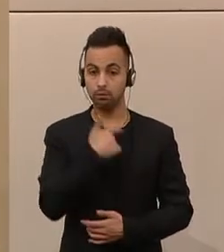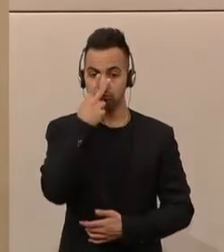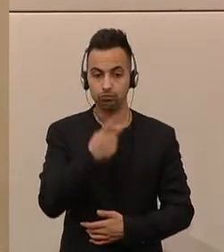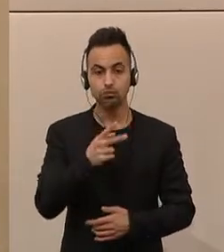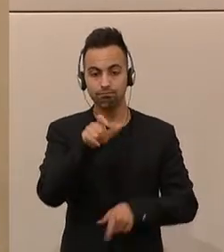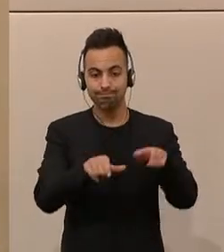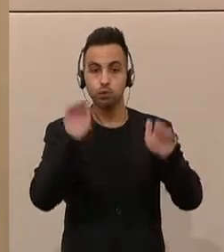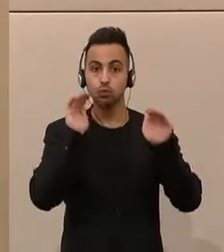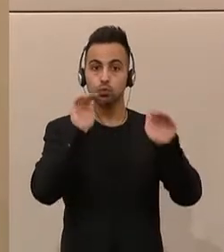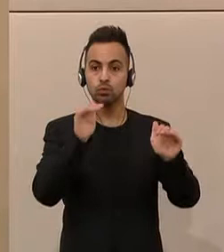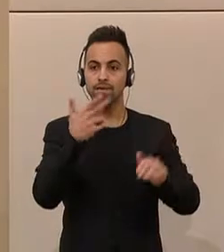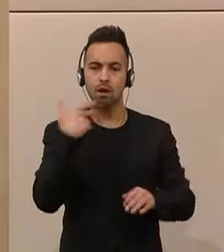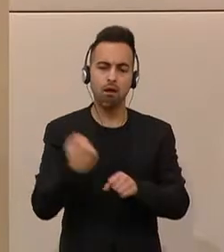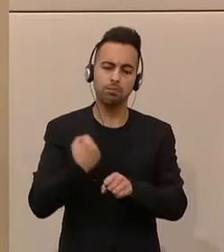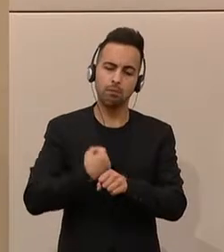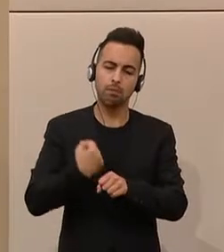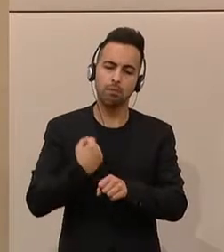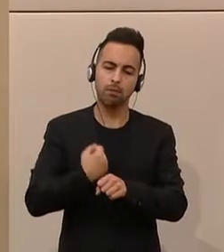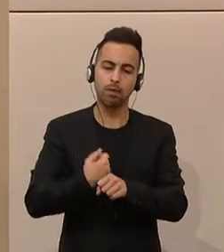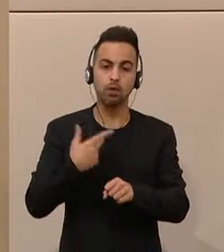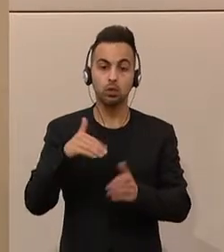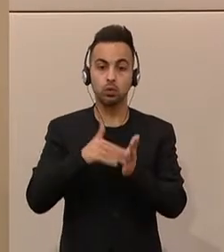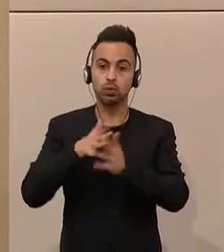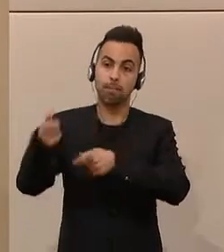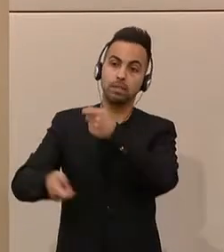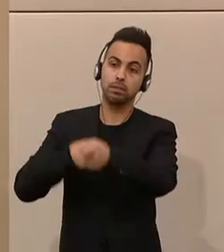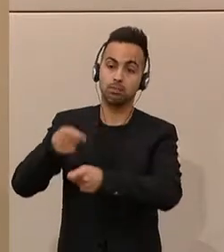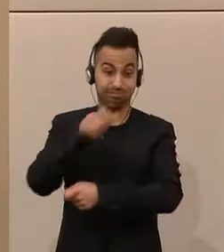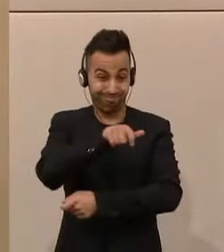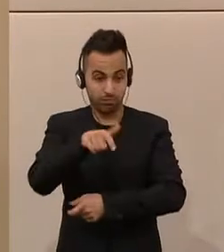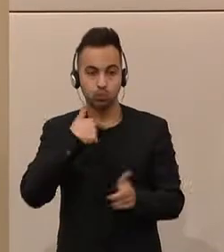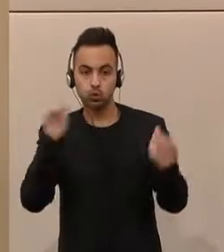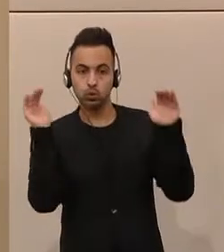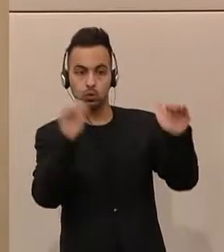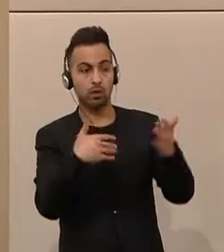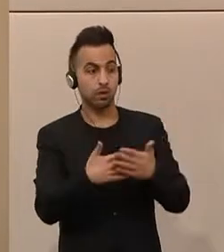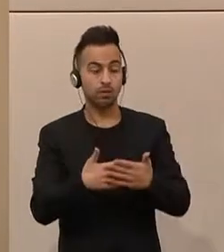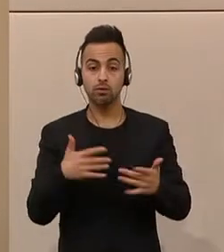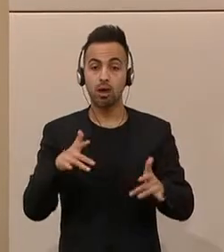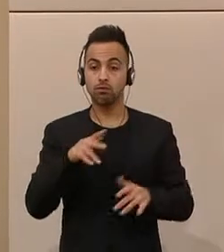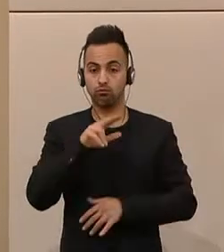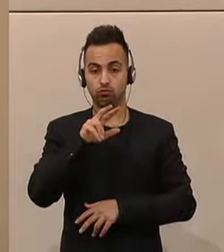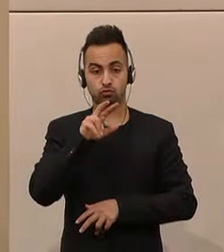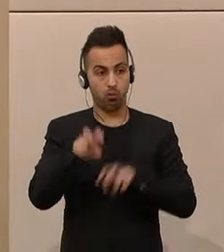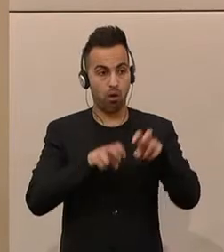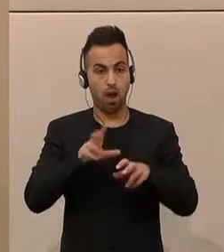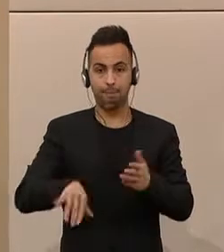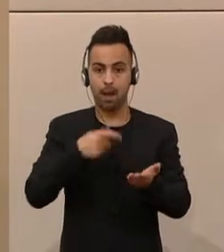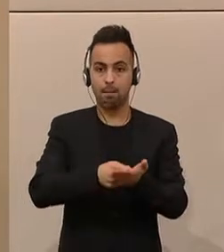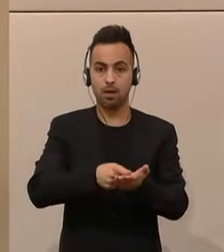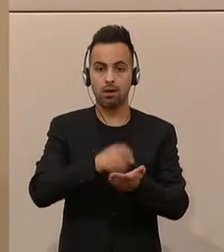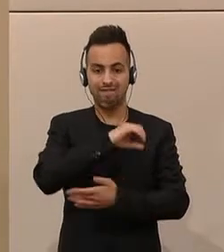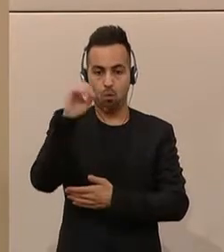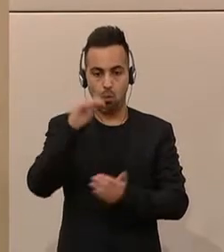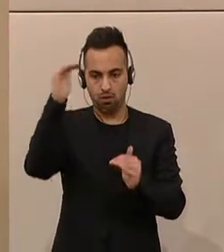arbeiten und in das System einzahlen. Und darum müssen wir die Steuer- und Abgabequote endlich auf 40 Prozent senken. Dafür